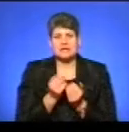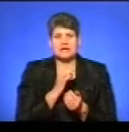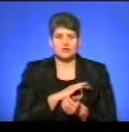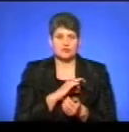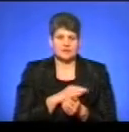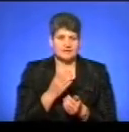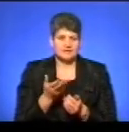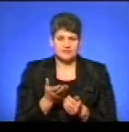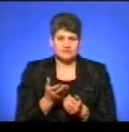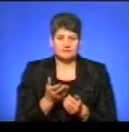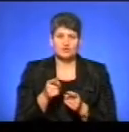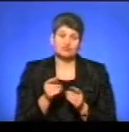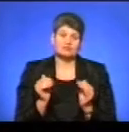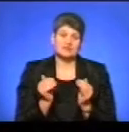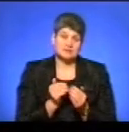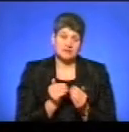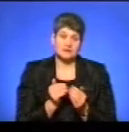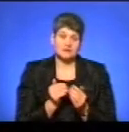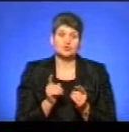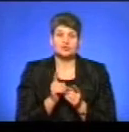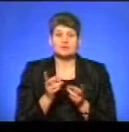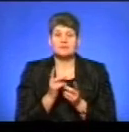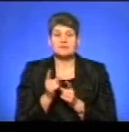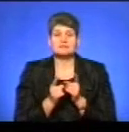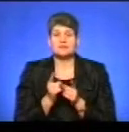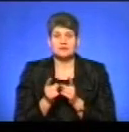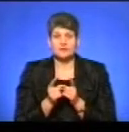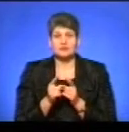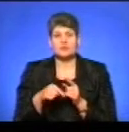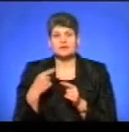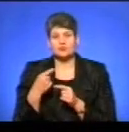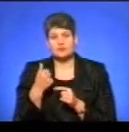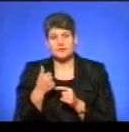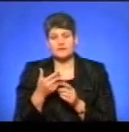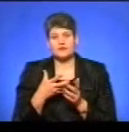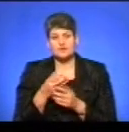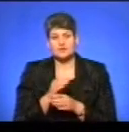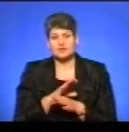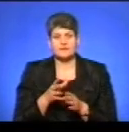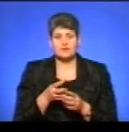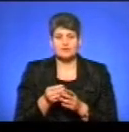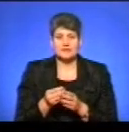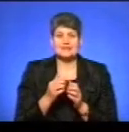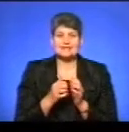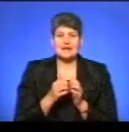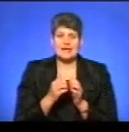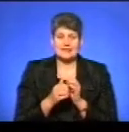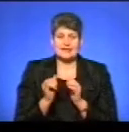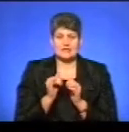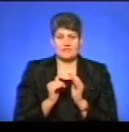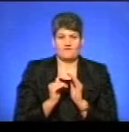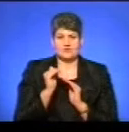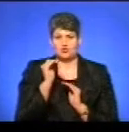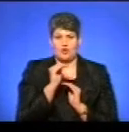Якщо низька, тоді вимікає питання, що на наступний рік фінансувати такі програми. Середня і